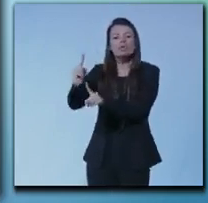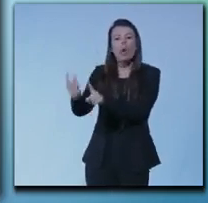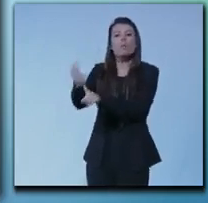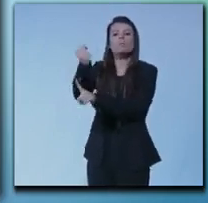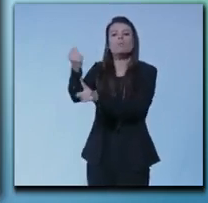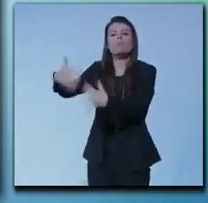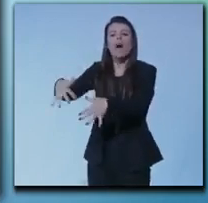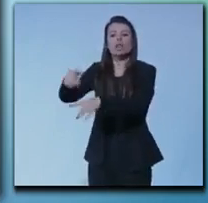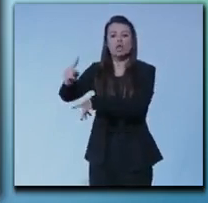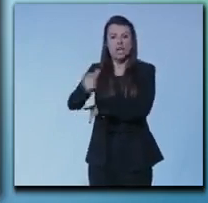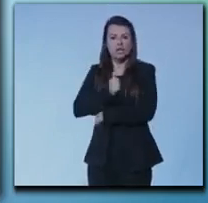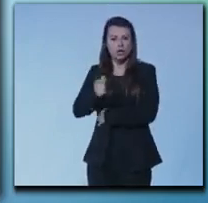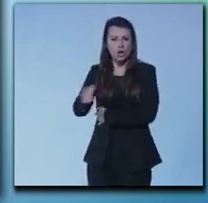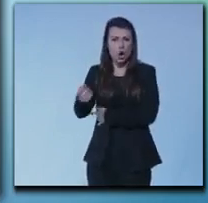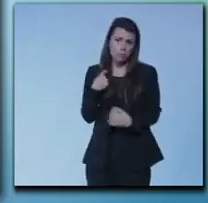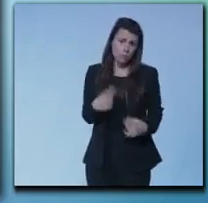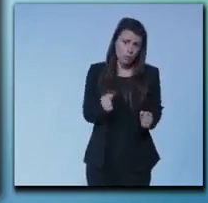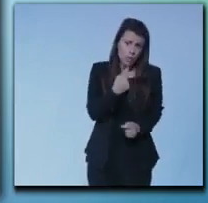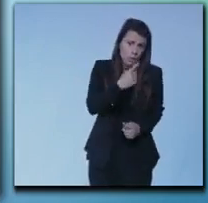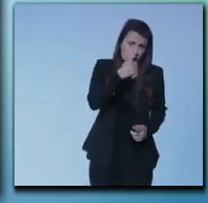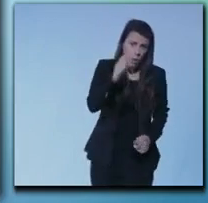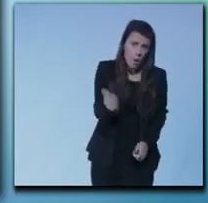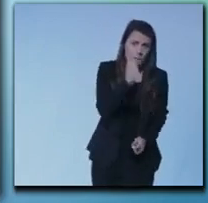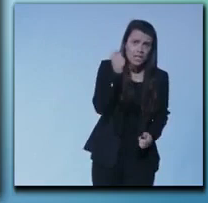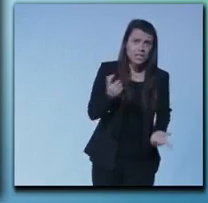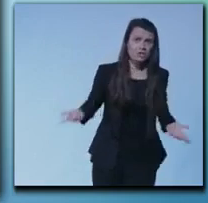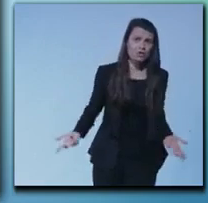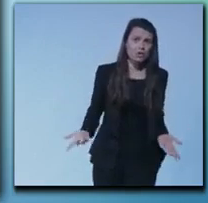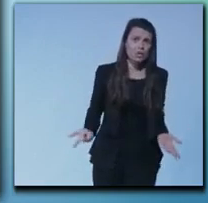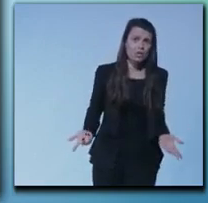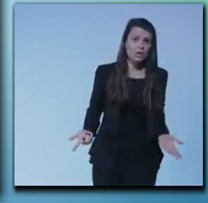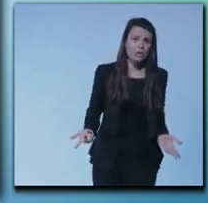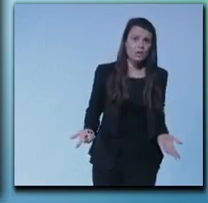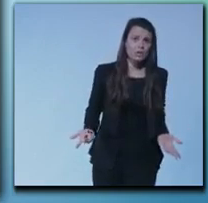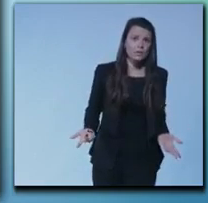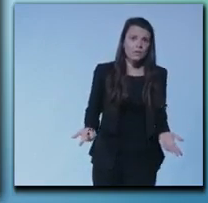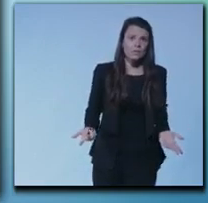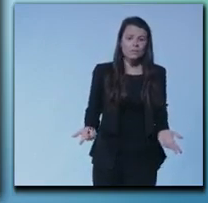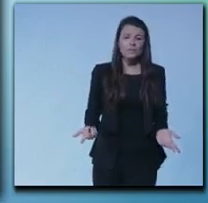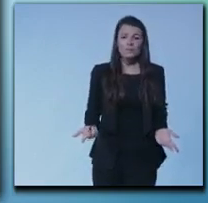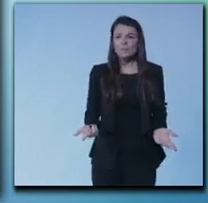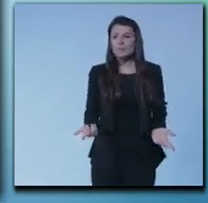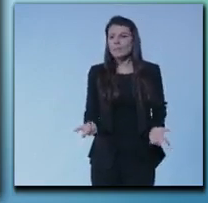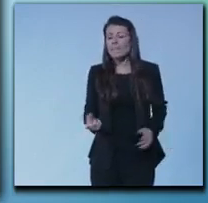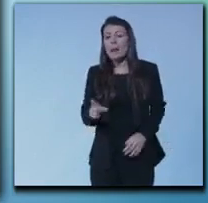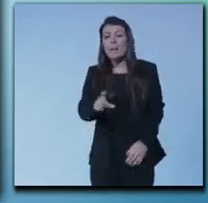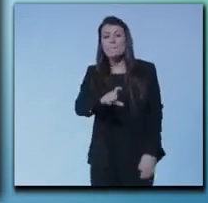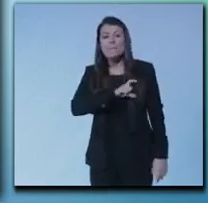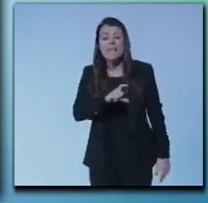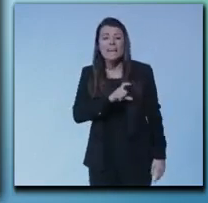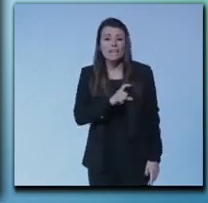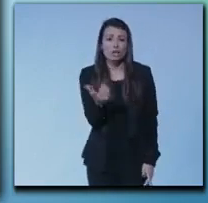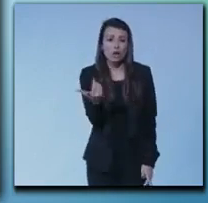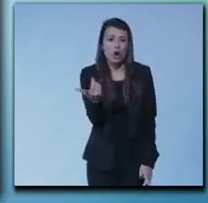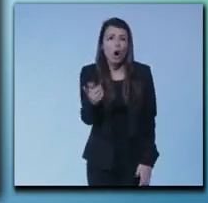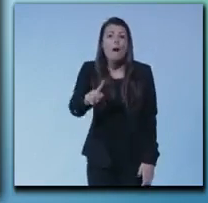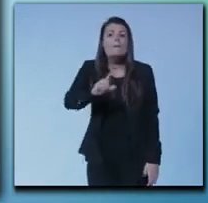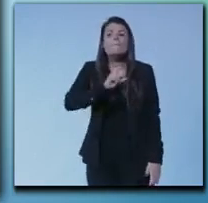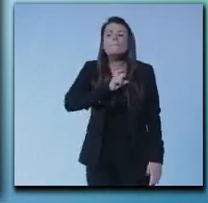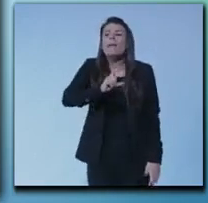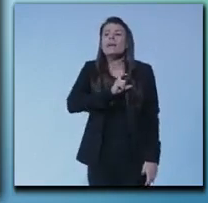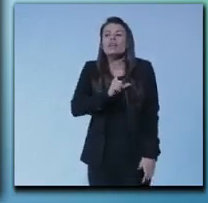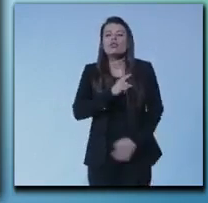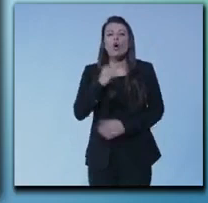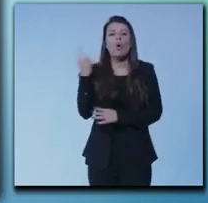ci diciamo che è una presa in giro e che il merito il merito su cui qualcuno ha